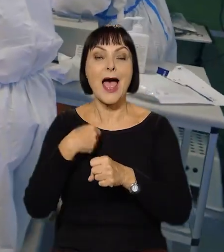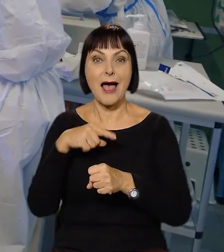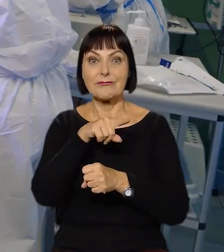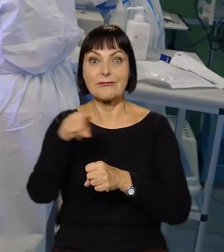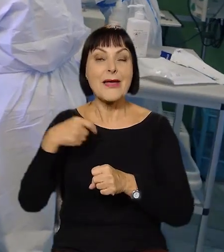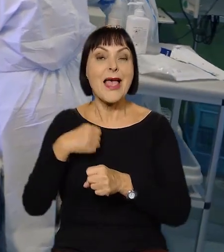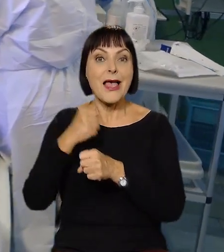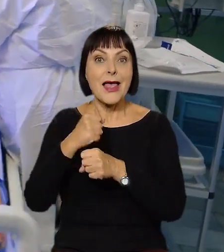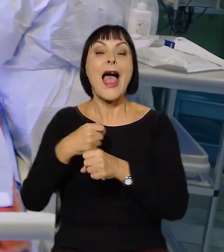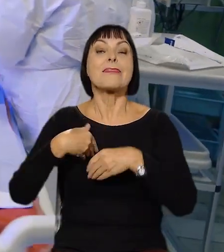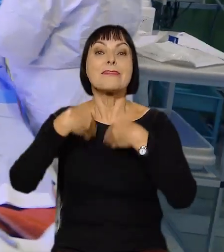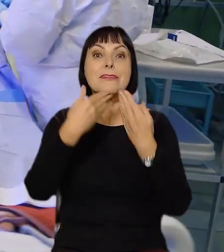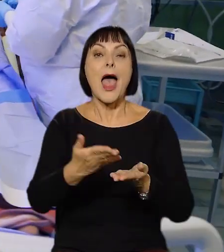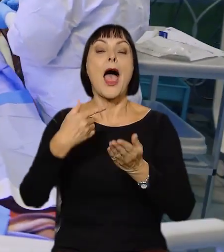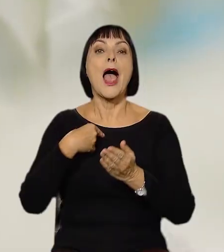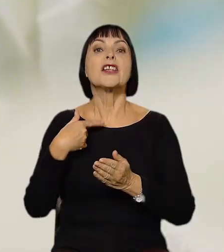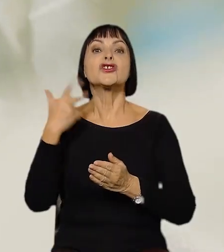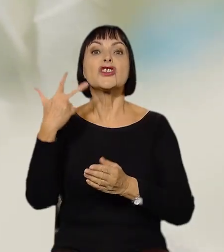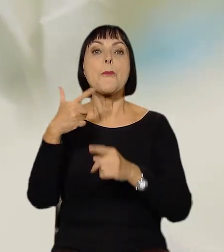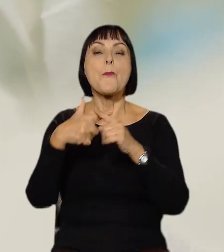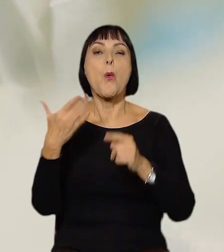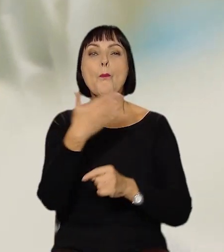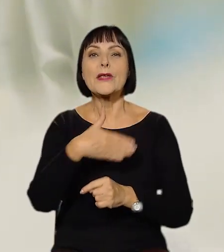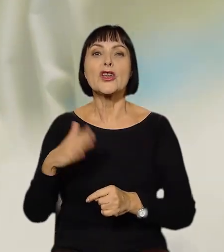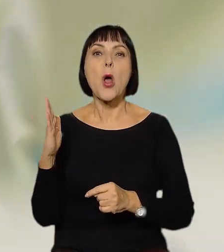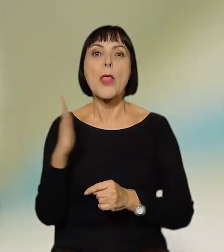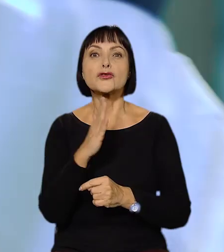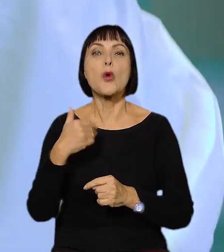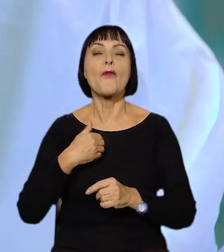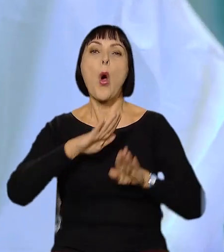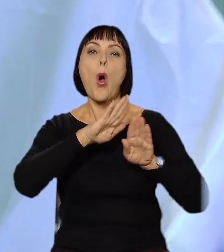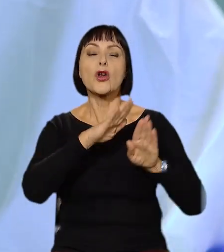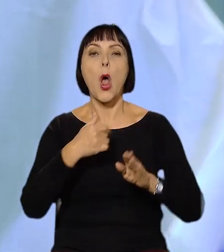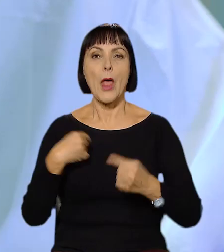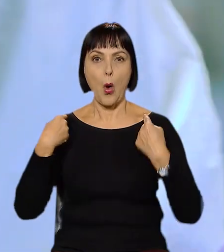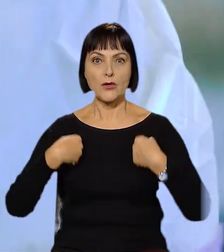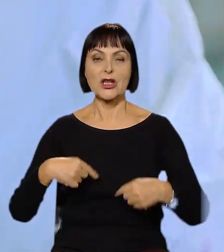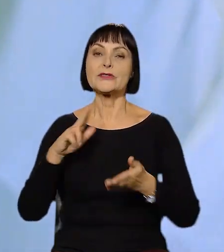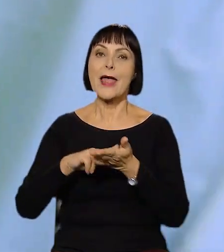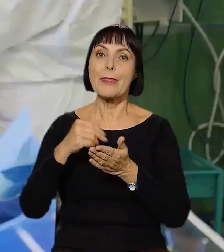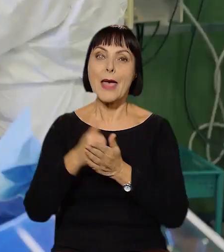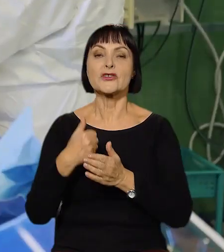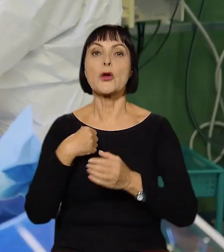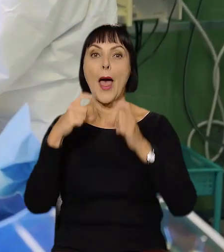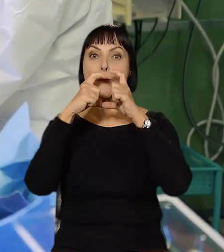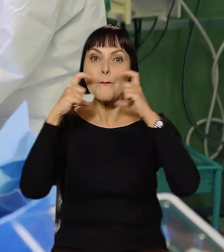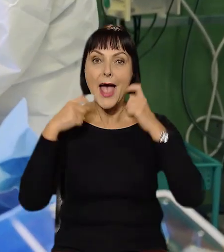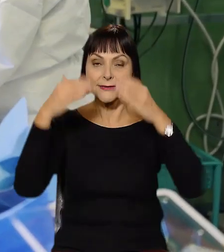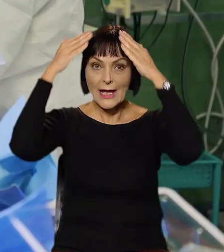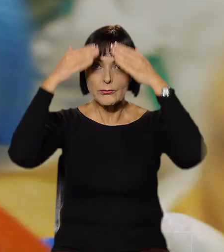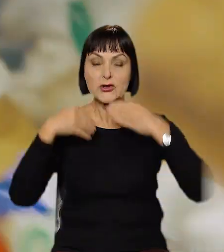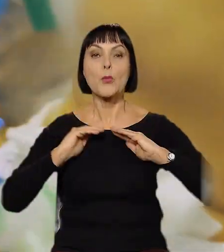linii frontu został wyposażony w 3,5 mln środków ochrony osobistej, takich jak maski, przełbice,